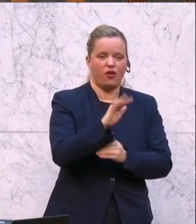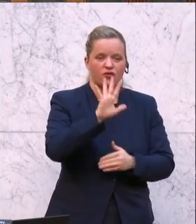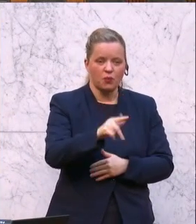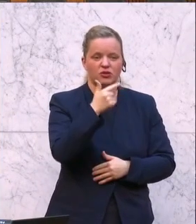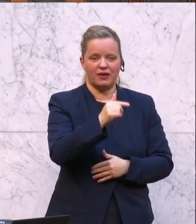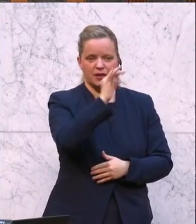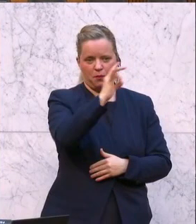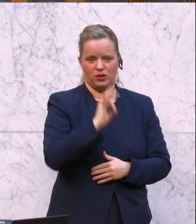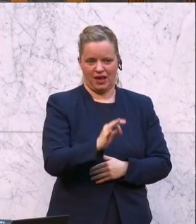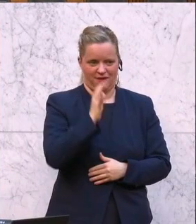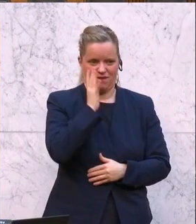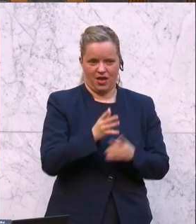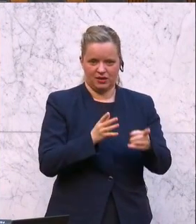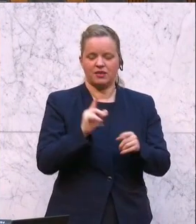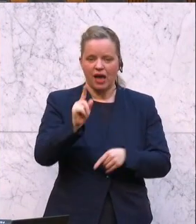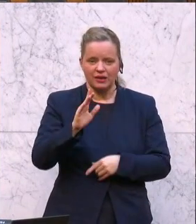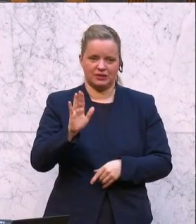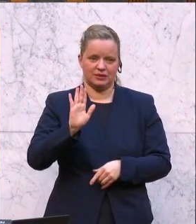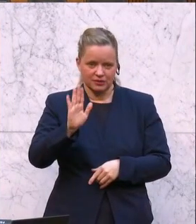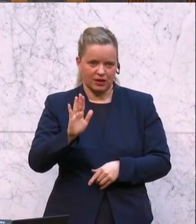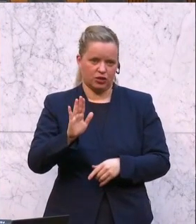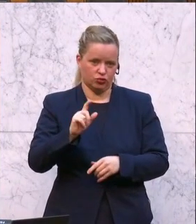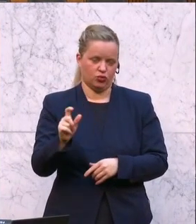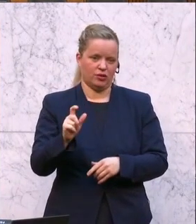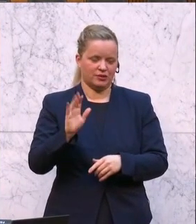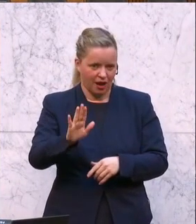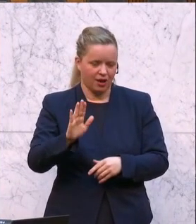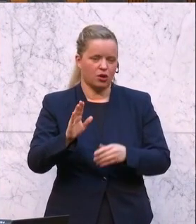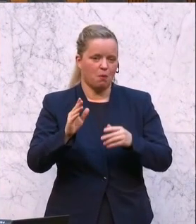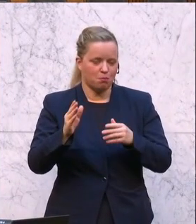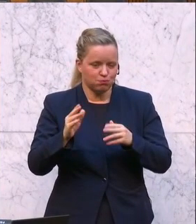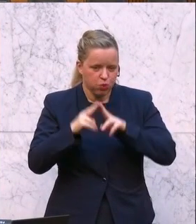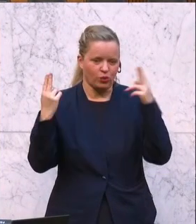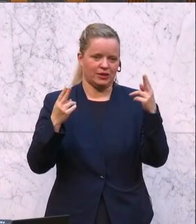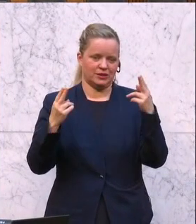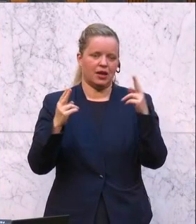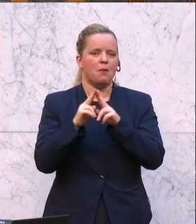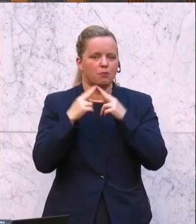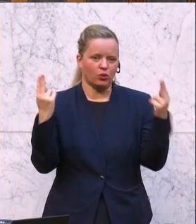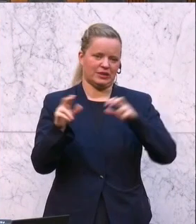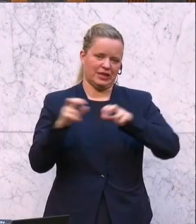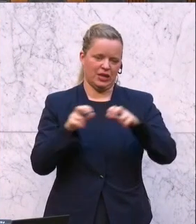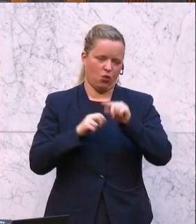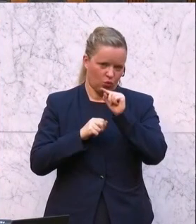bekommen werden. Und das ist Ihr Verdienst. Das ist das Verdienst dieser Bundesregierung. Und das ist ein Skandal, das sage ich Ihnen.